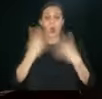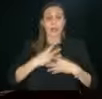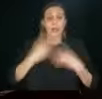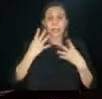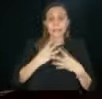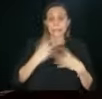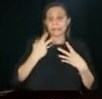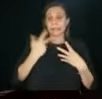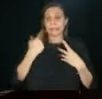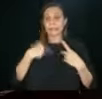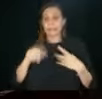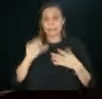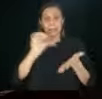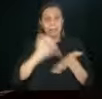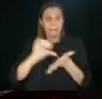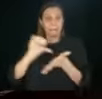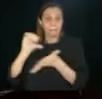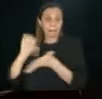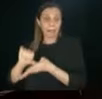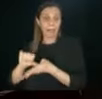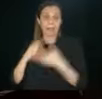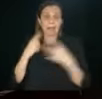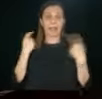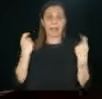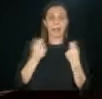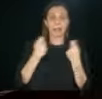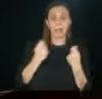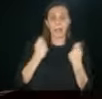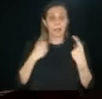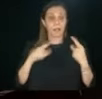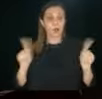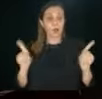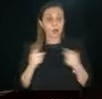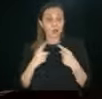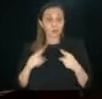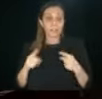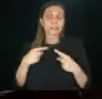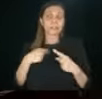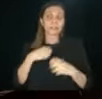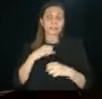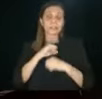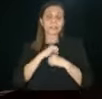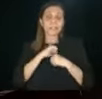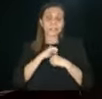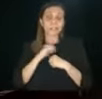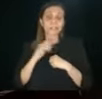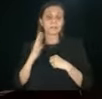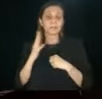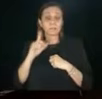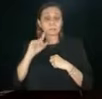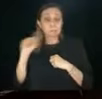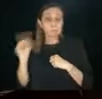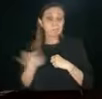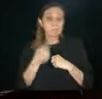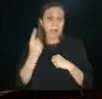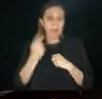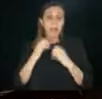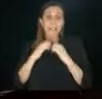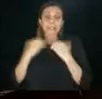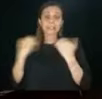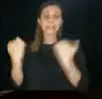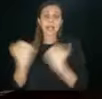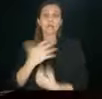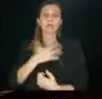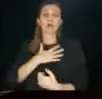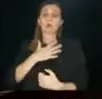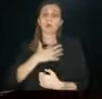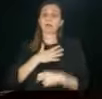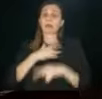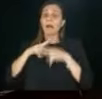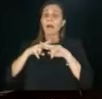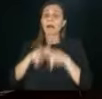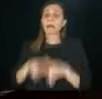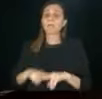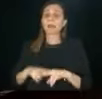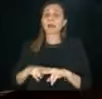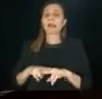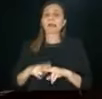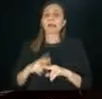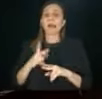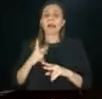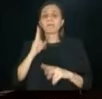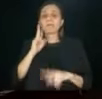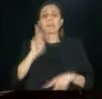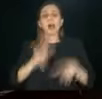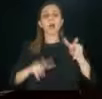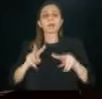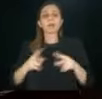impianti in modo chiaro e trasparente. Quindi credo che sarà il caso di tenersi stretto il Meazza e di rivedere la convenzione e i